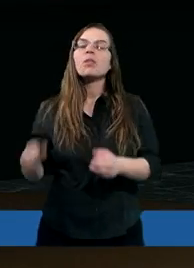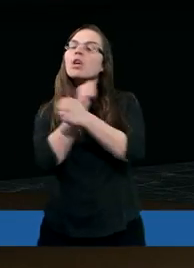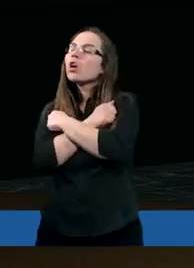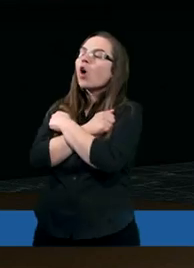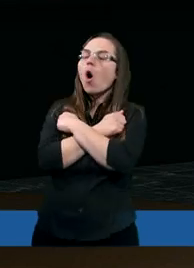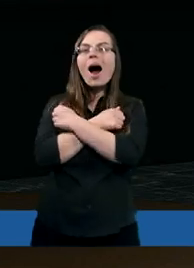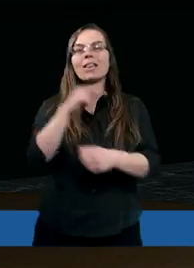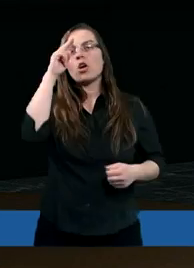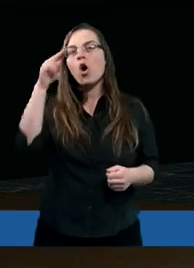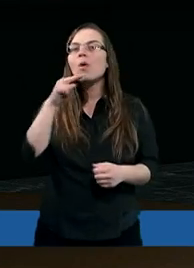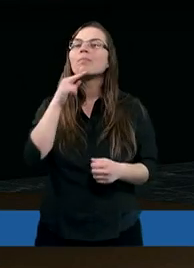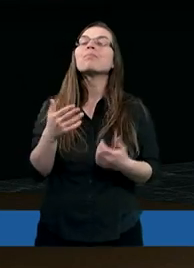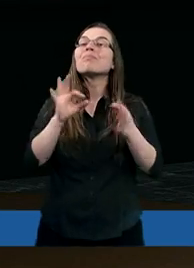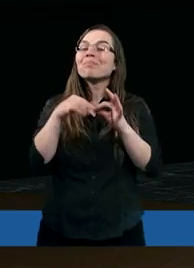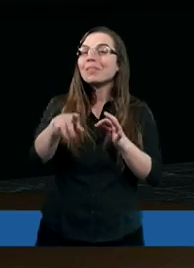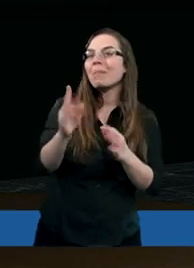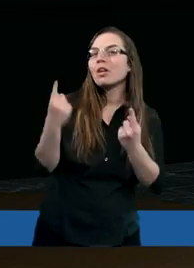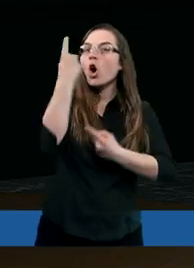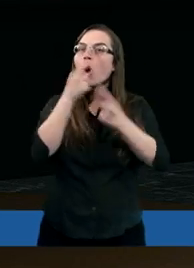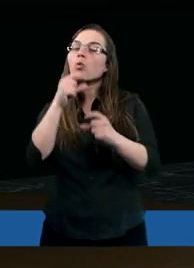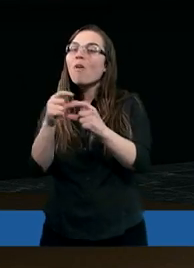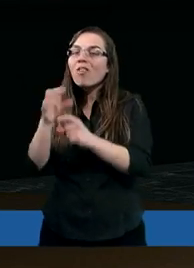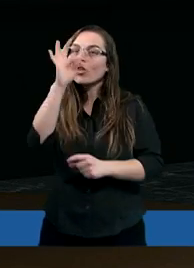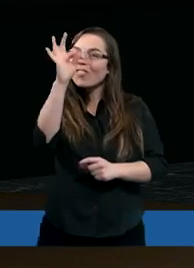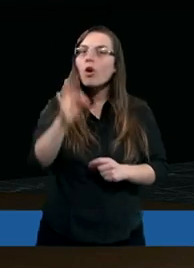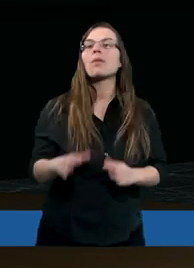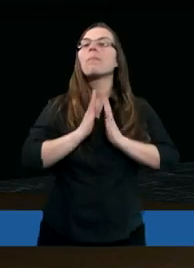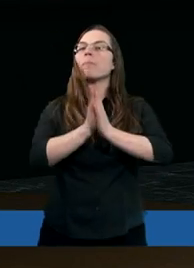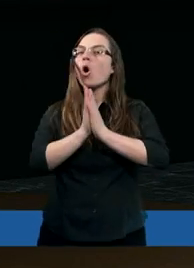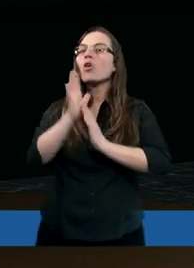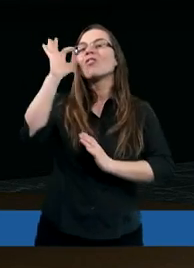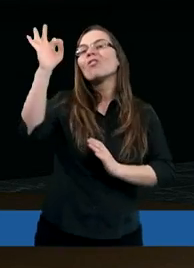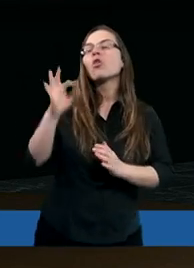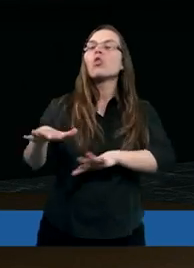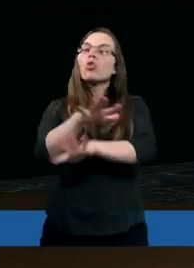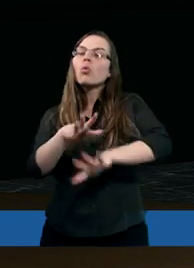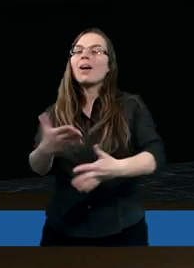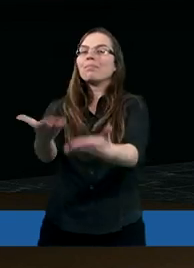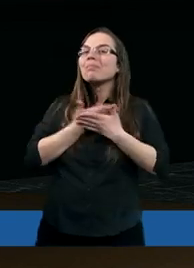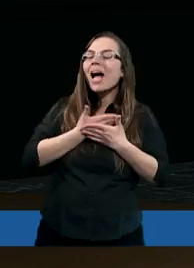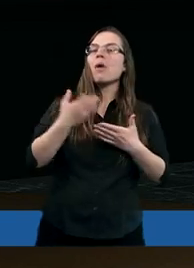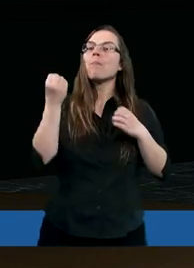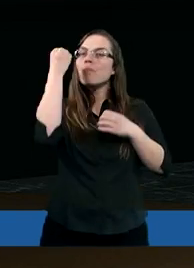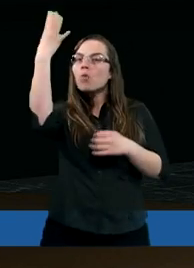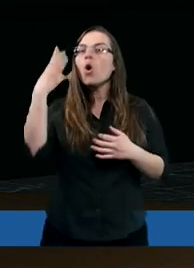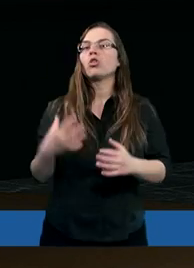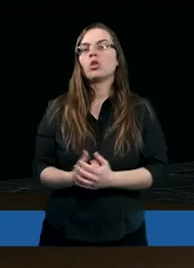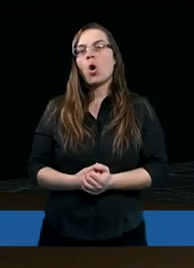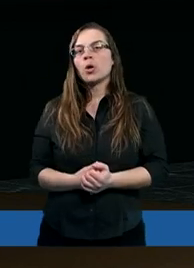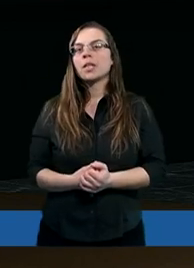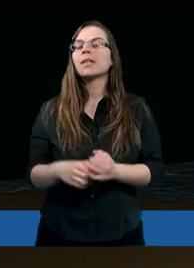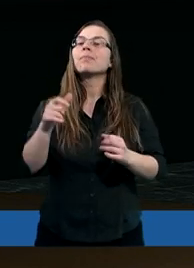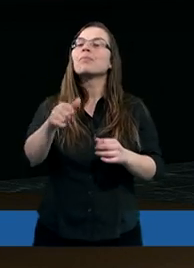Ukochany Ojcze, gdy będziemy rozważać Twoje Słowo Boże, prosimy Cię o Ducha Świętego, byś nam, Panie, dał mądrość,